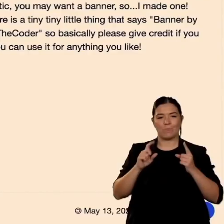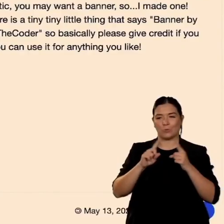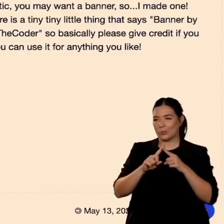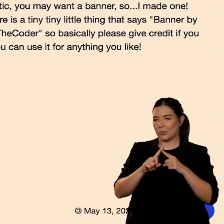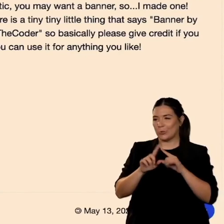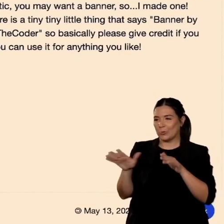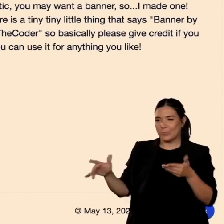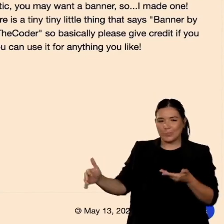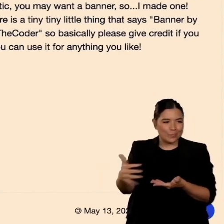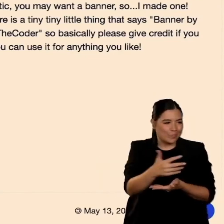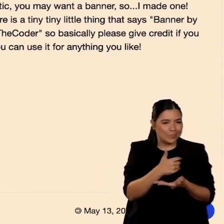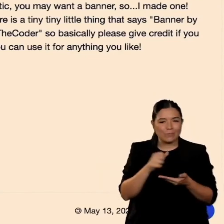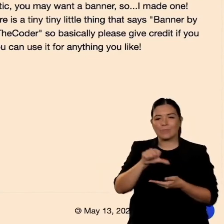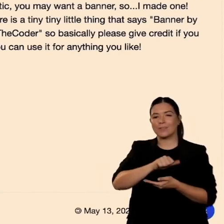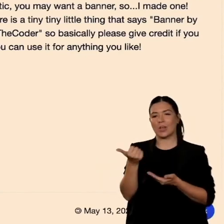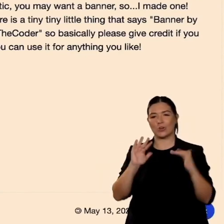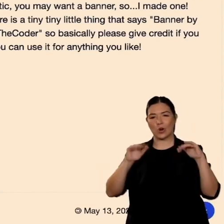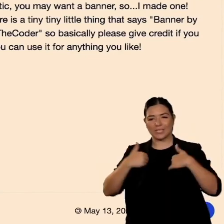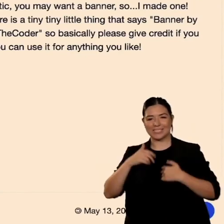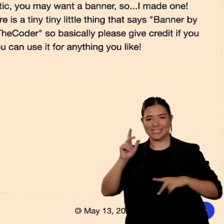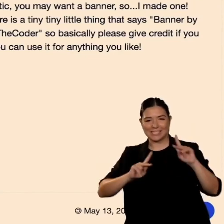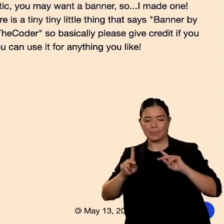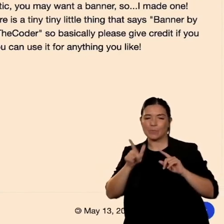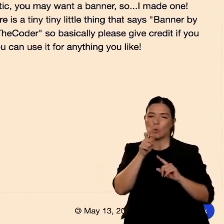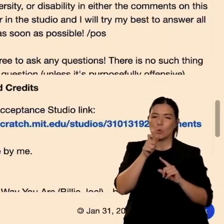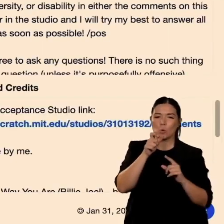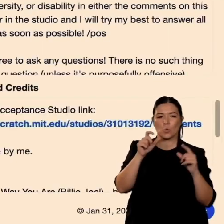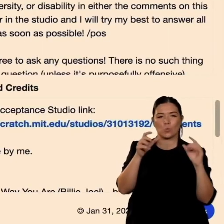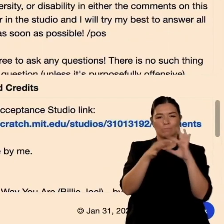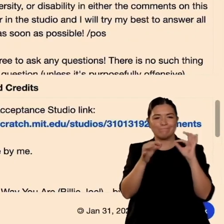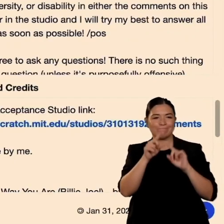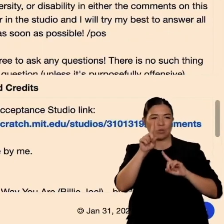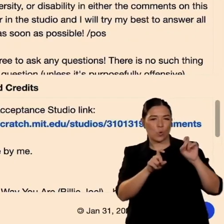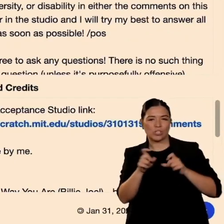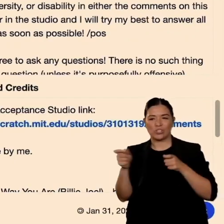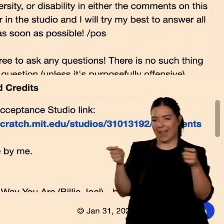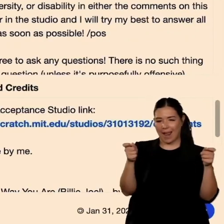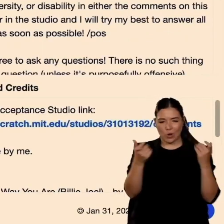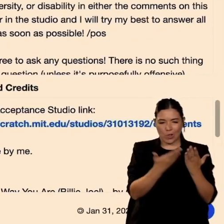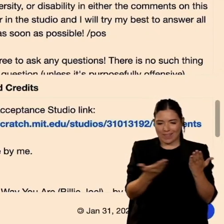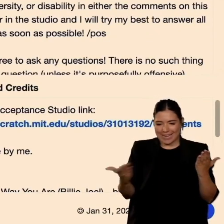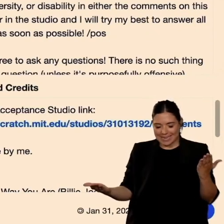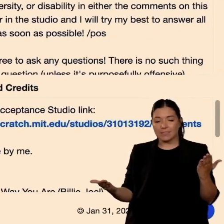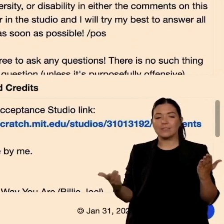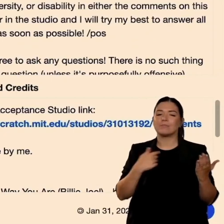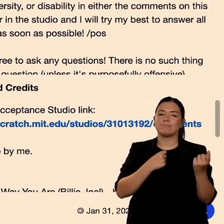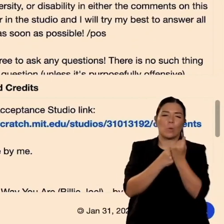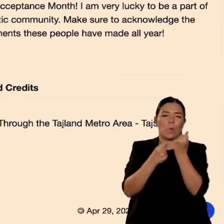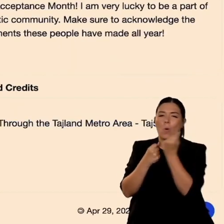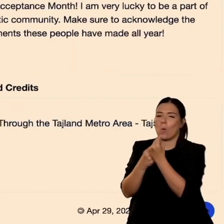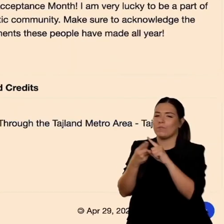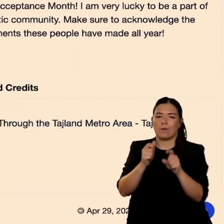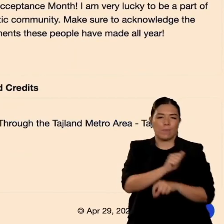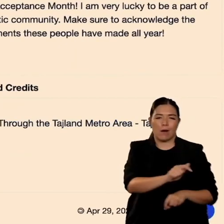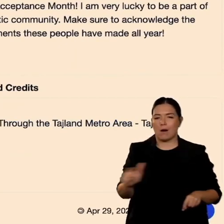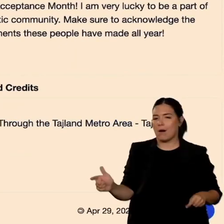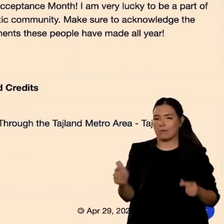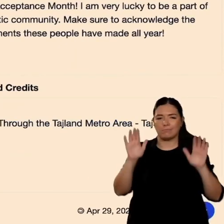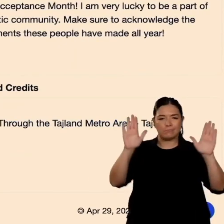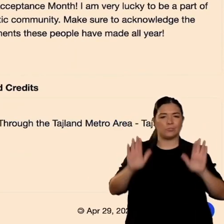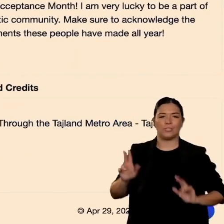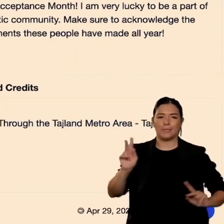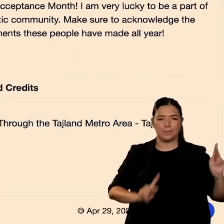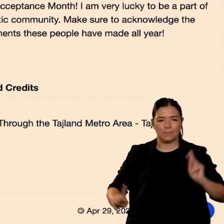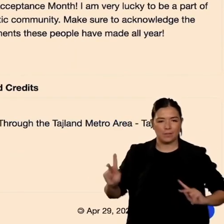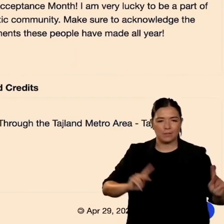persone geniali e credo che questo sia molto positivo nello studio perché di maniera olistica si